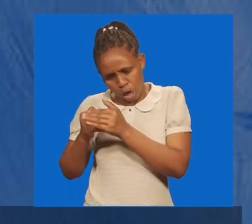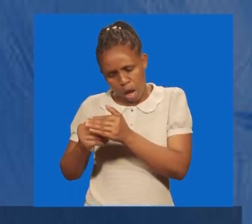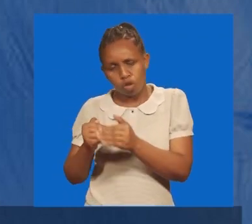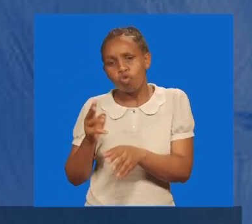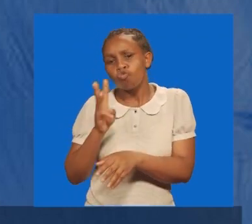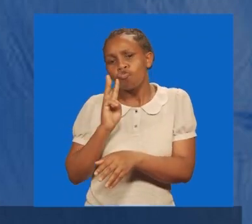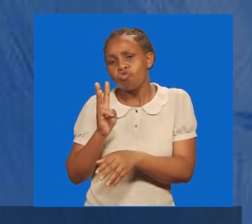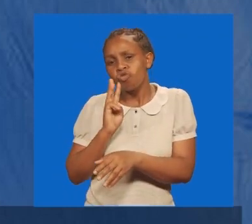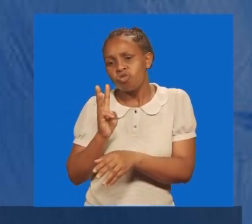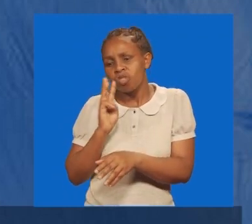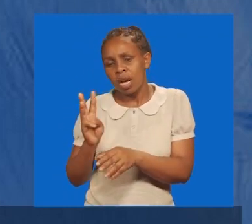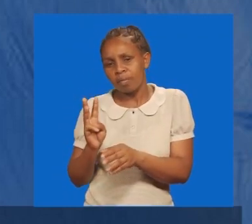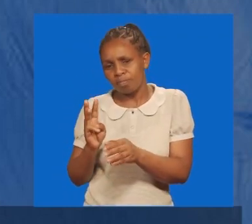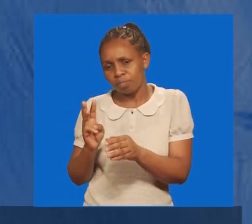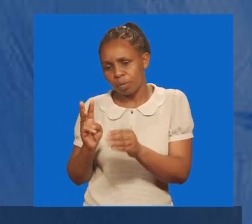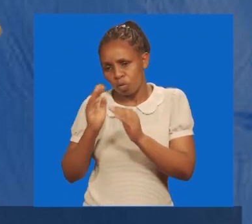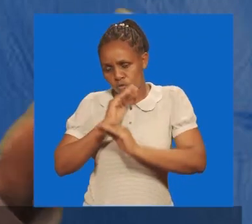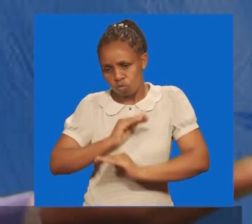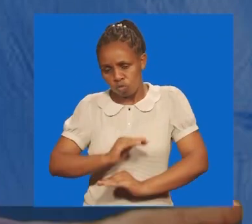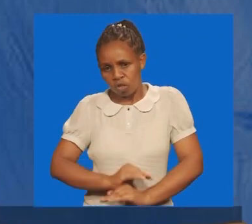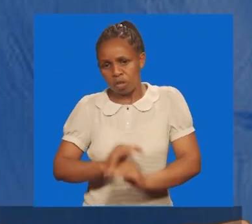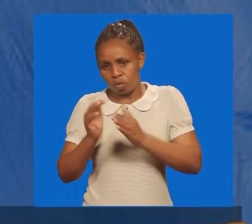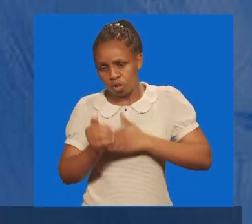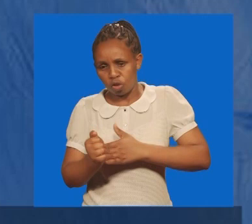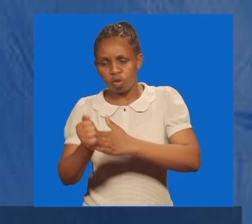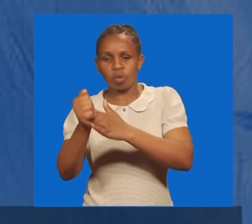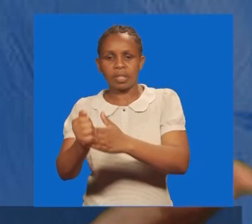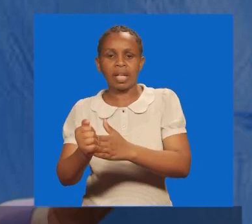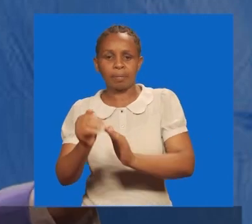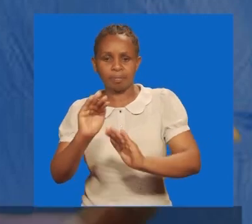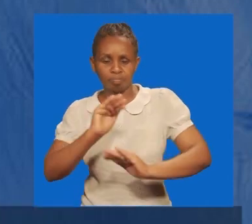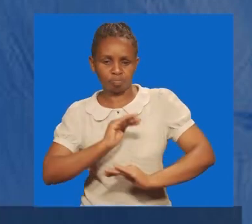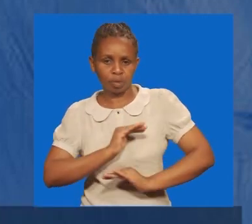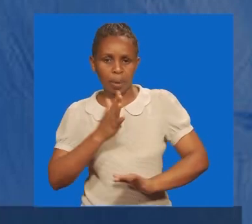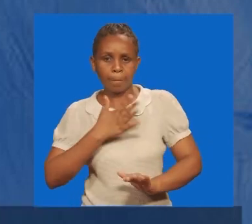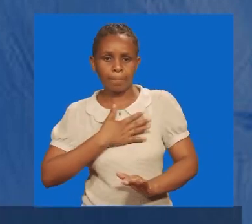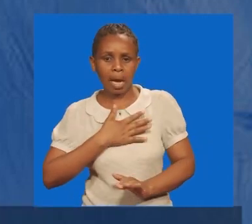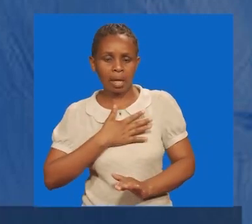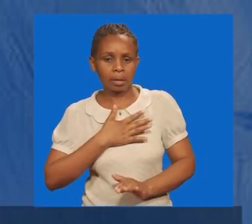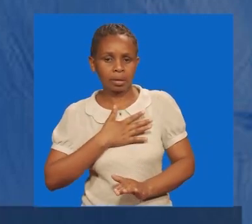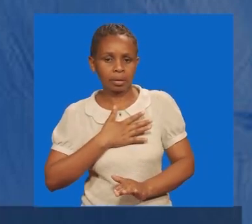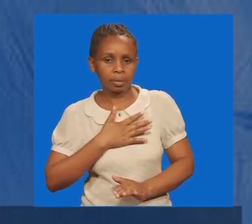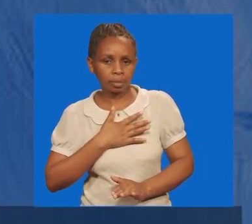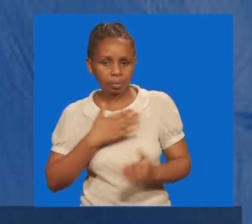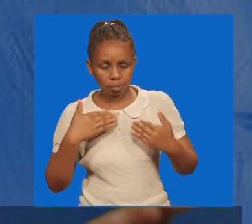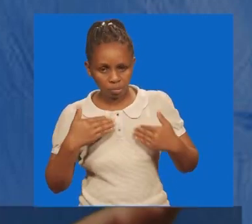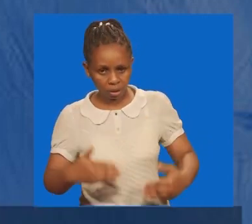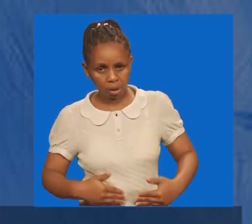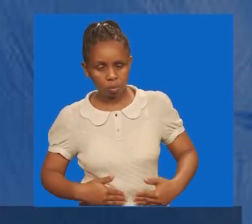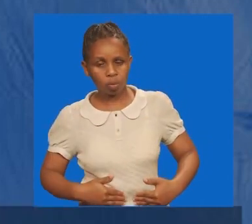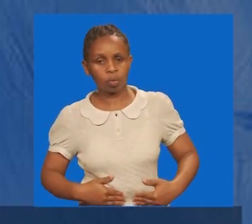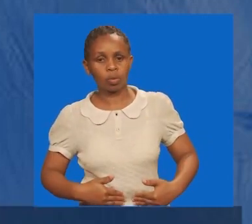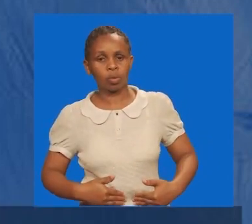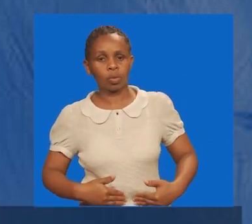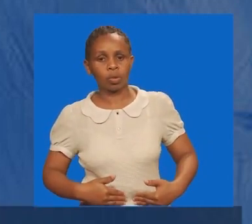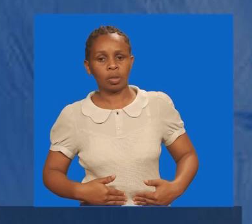utulifu, uniongoza, uniuisha nafsi yangu, na kunio, uniuisha, nafsi